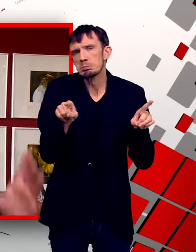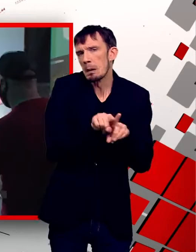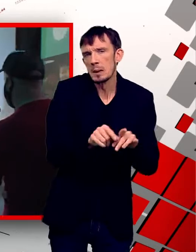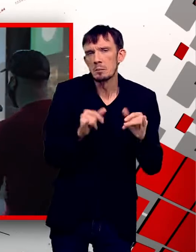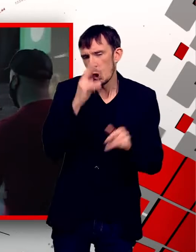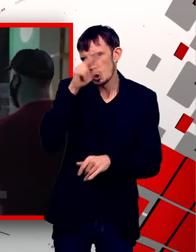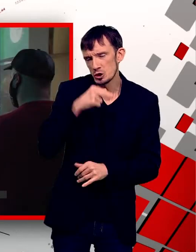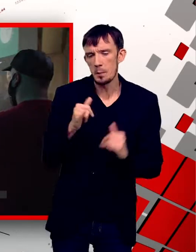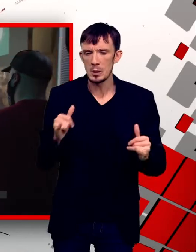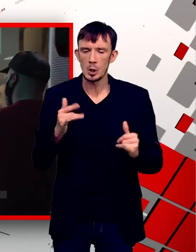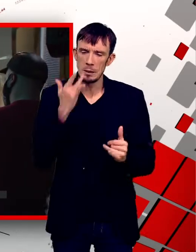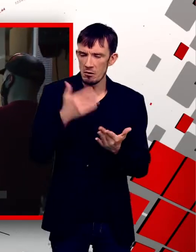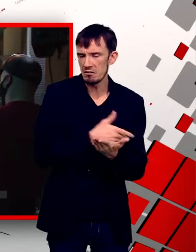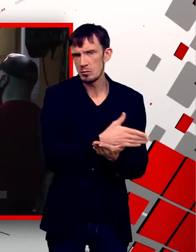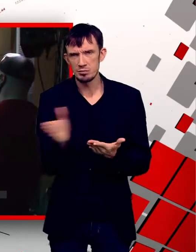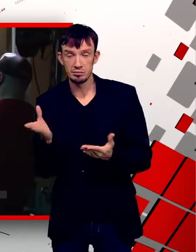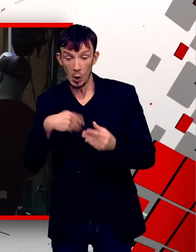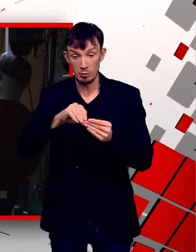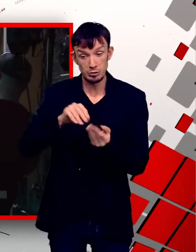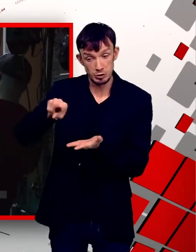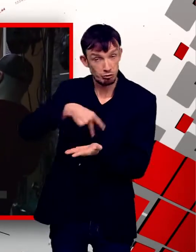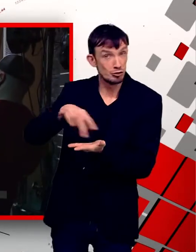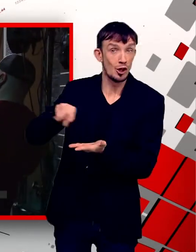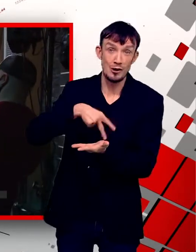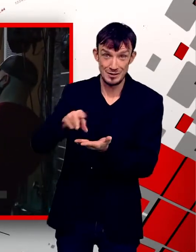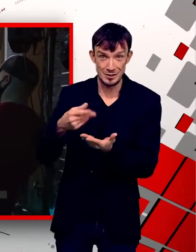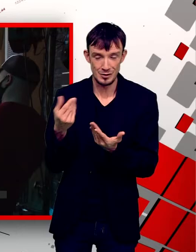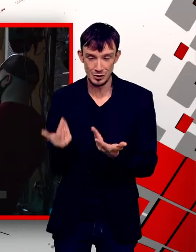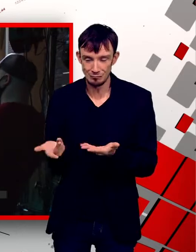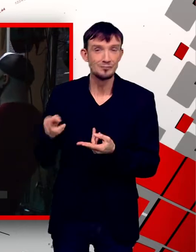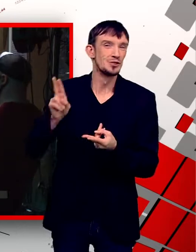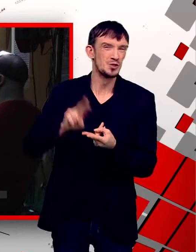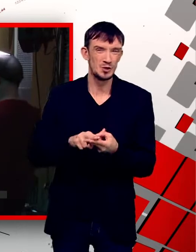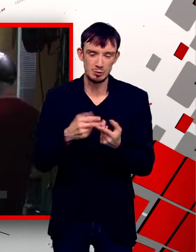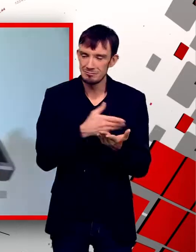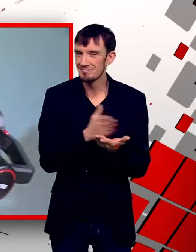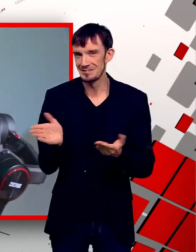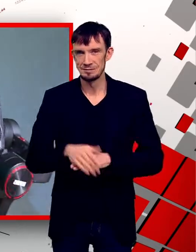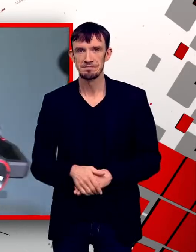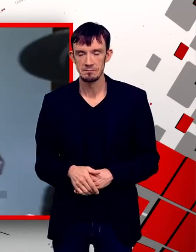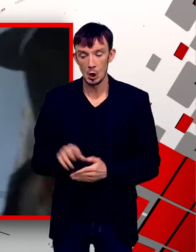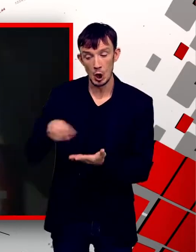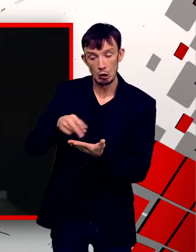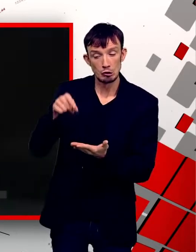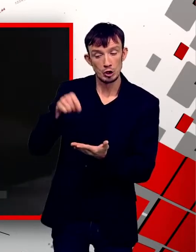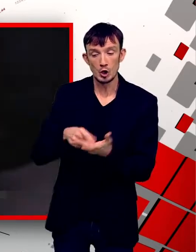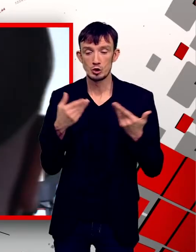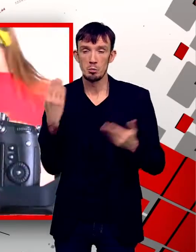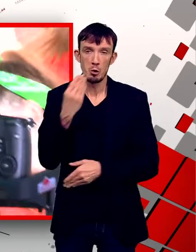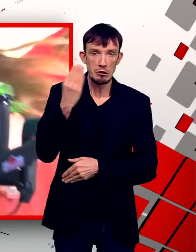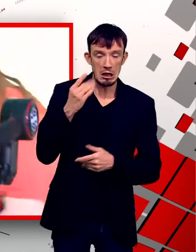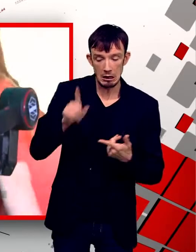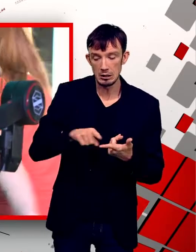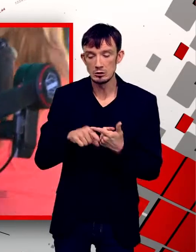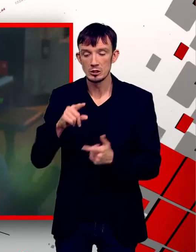avec la partie danse qui suit un peu ce mouvement. Et côté danse, on a droit du classique, du contemporain, du jazz ou